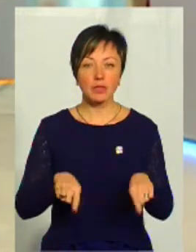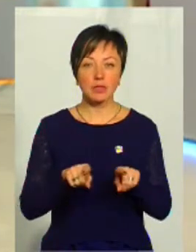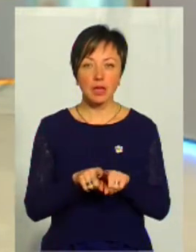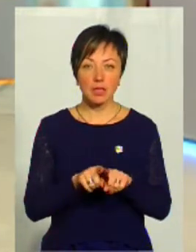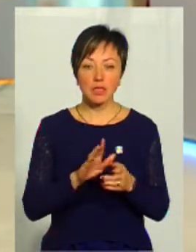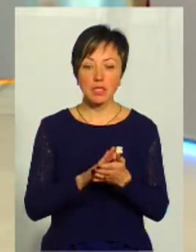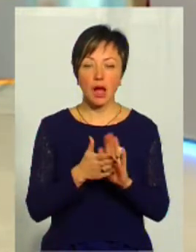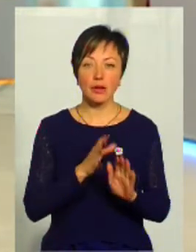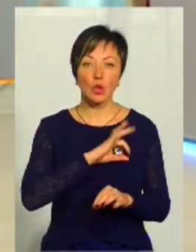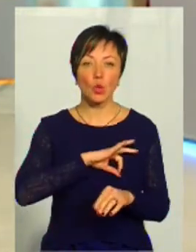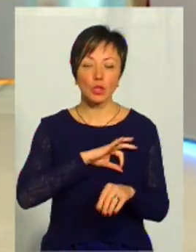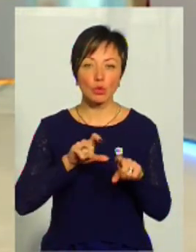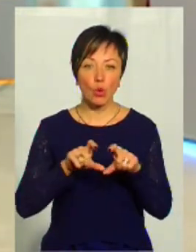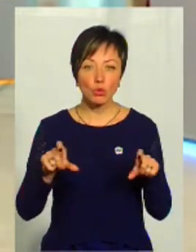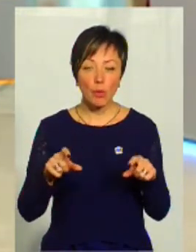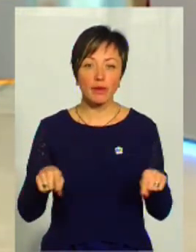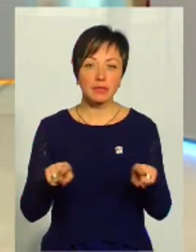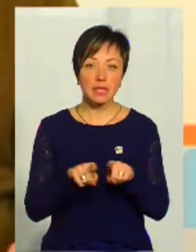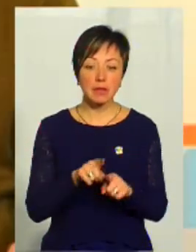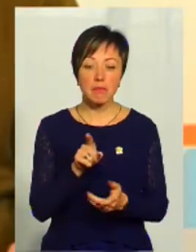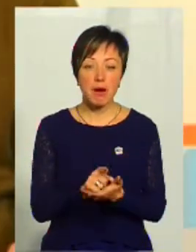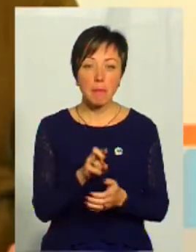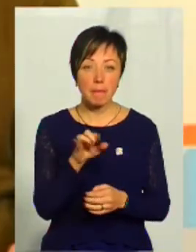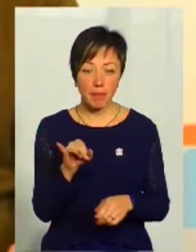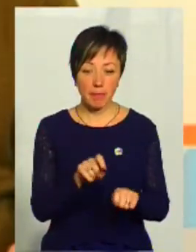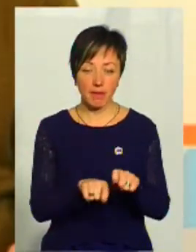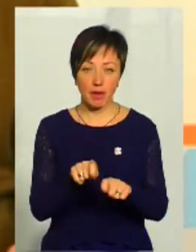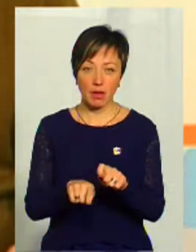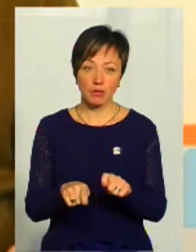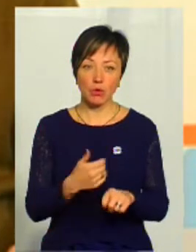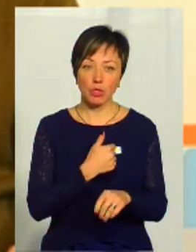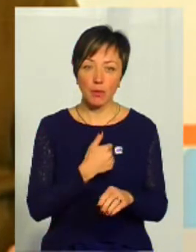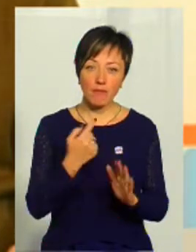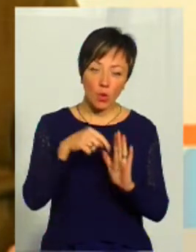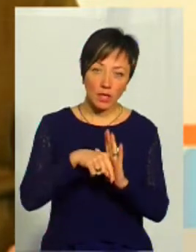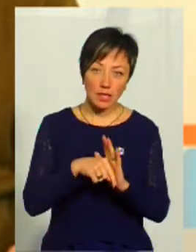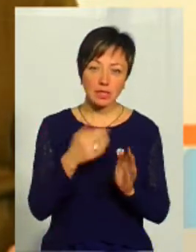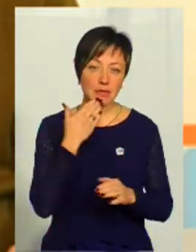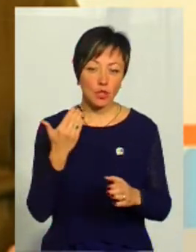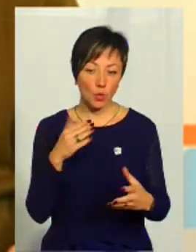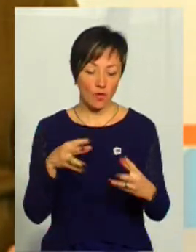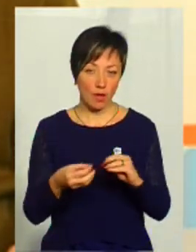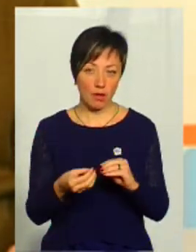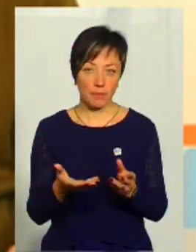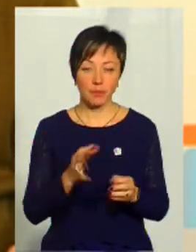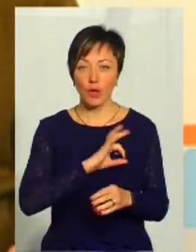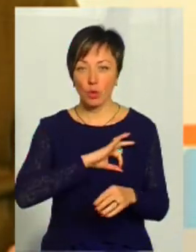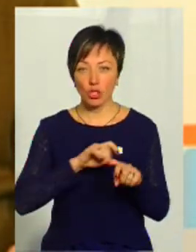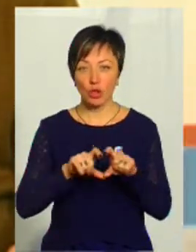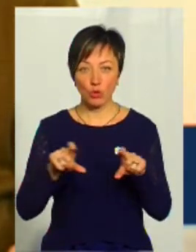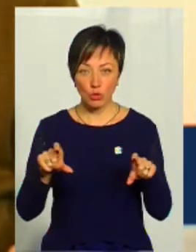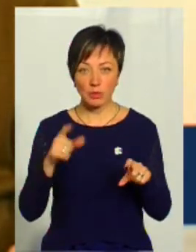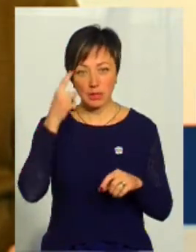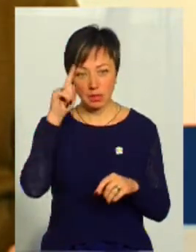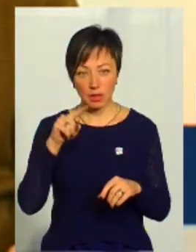організації з статусом юридичної особи, вони все ж таки б мали перевірятися, хоча б в контексті там звітування. Тому що юридична